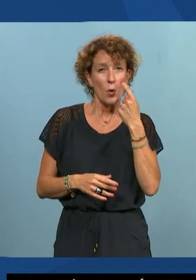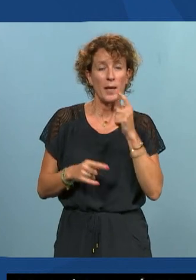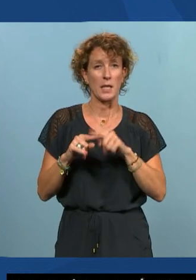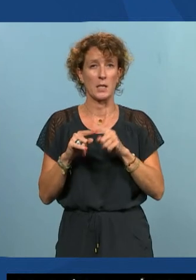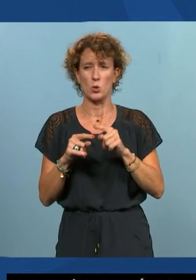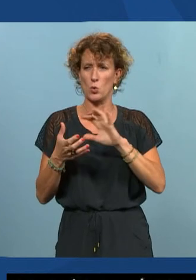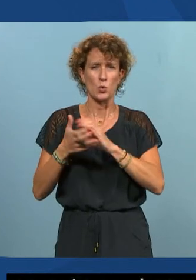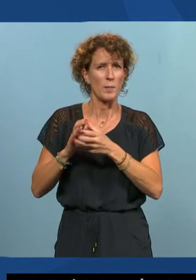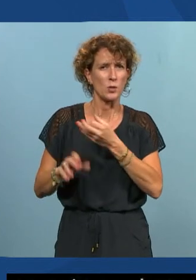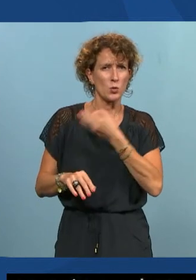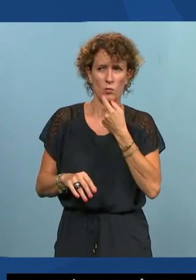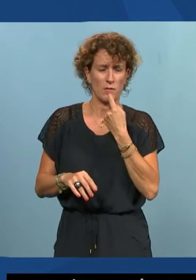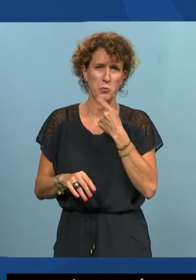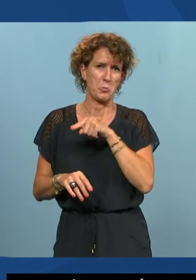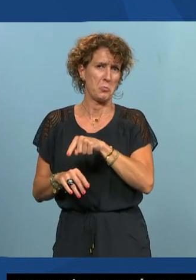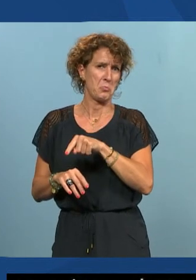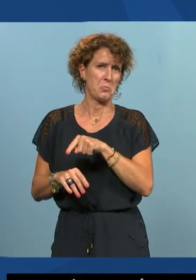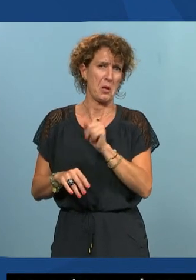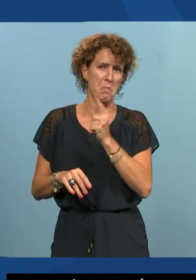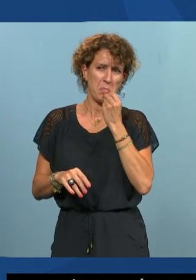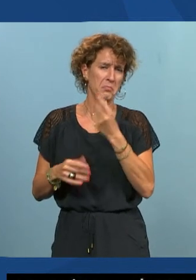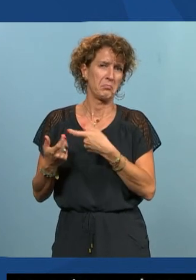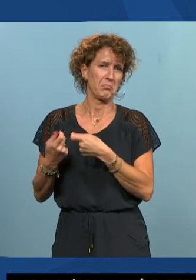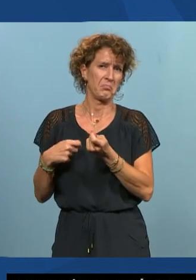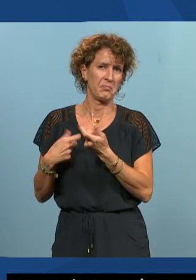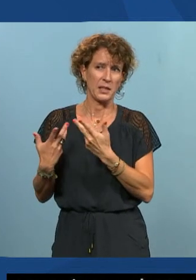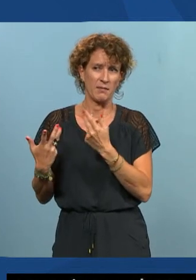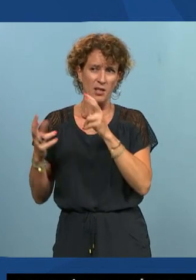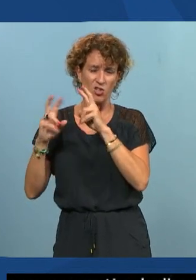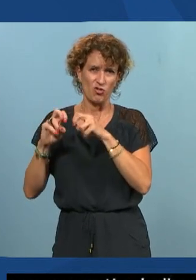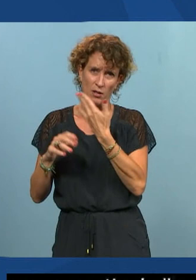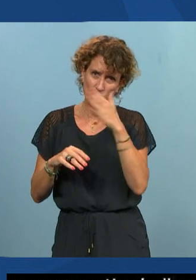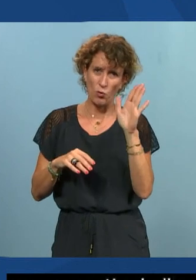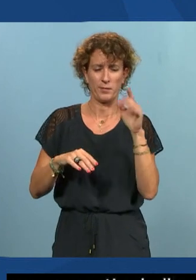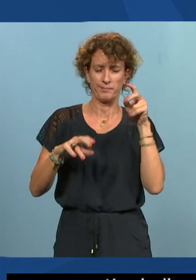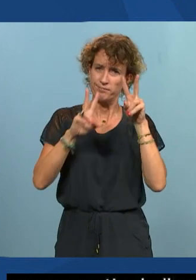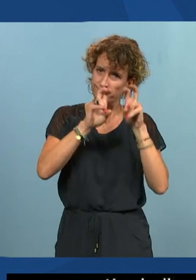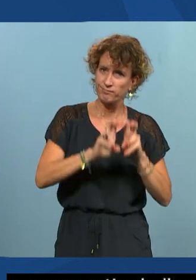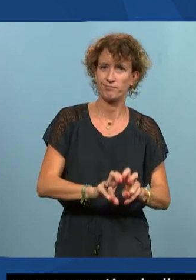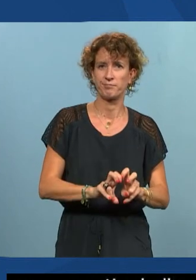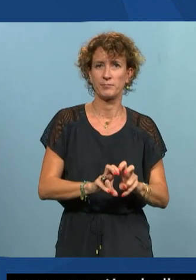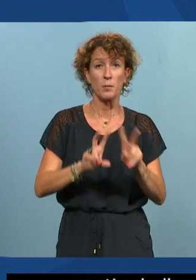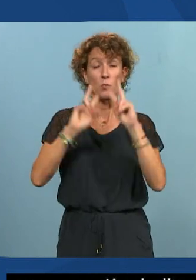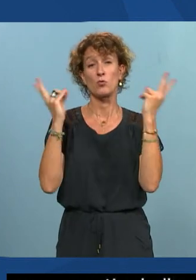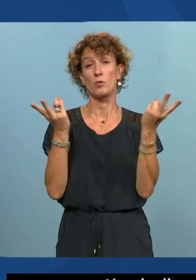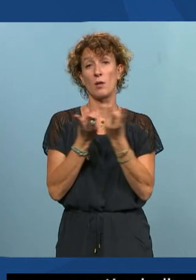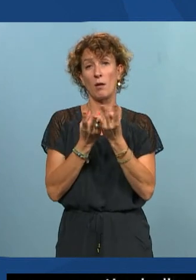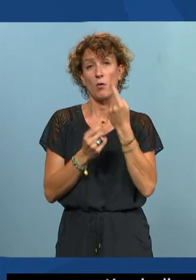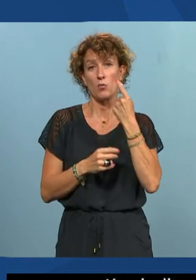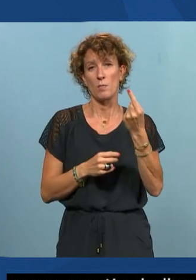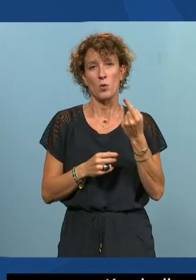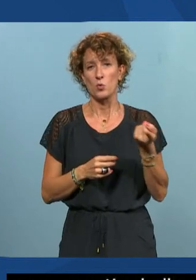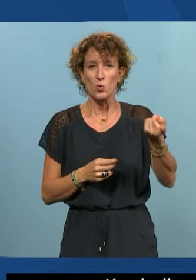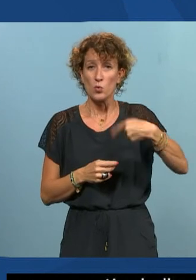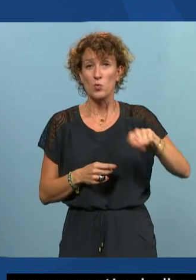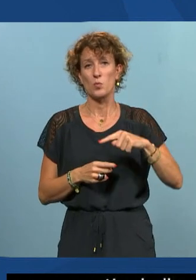trop complexes c'est que la ressource est trop complexe et qu'il faut aller regarder ailleurs et puis de manière générale je pense qu'on est toutes et tous